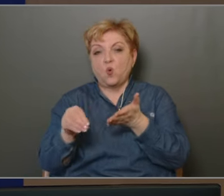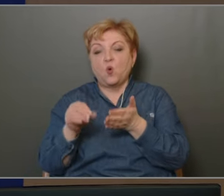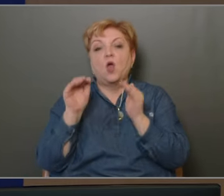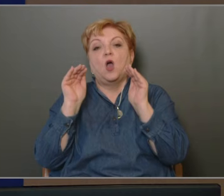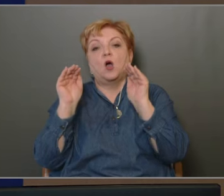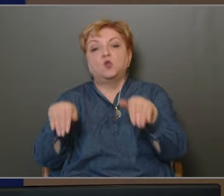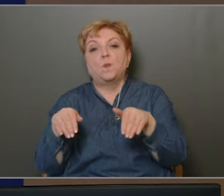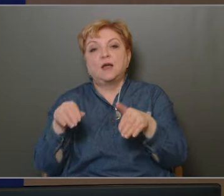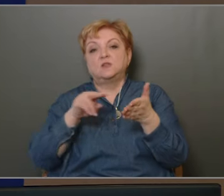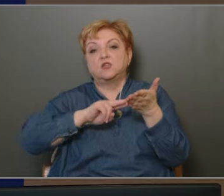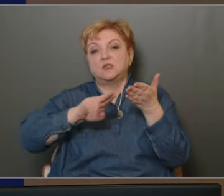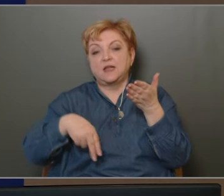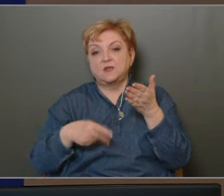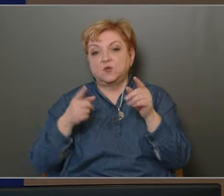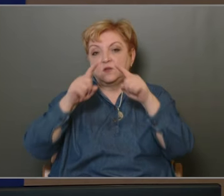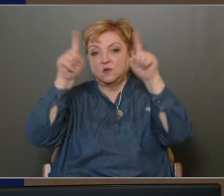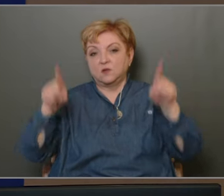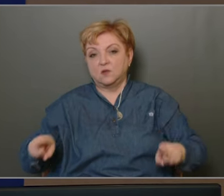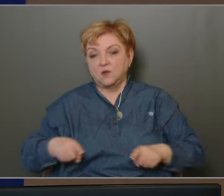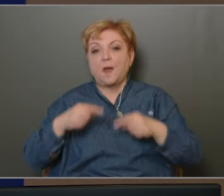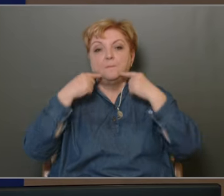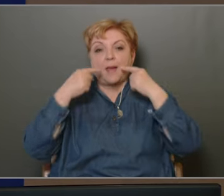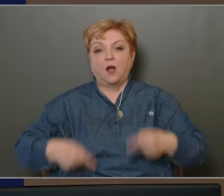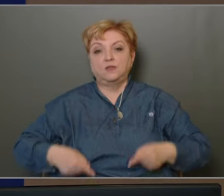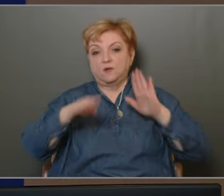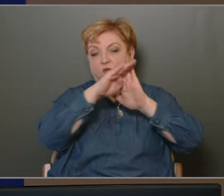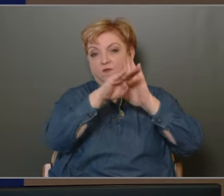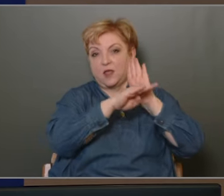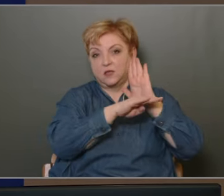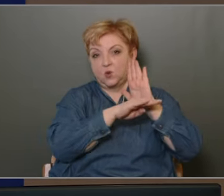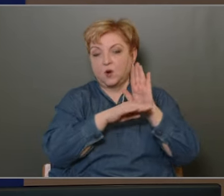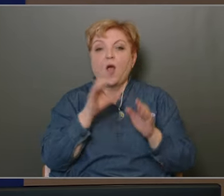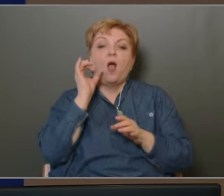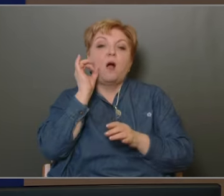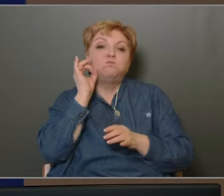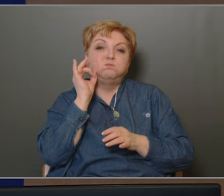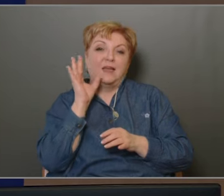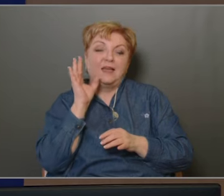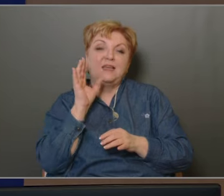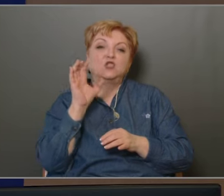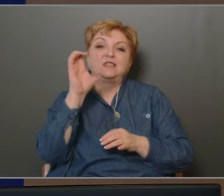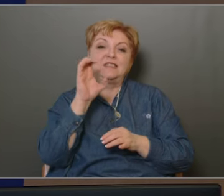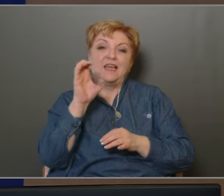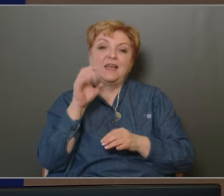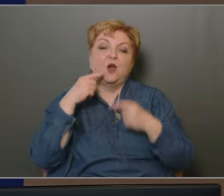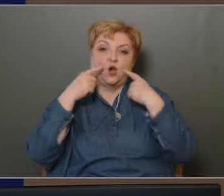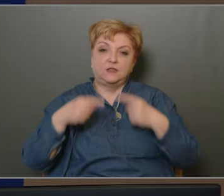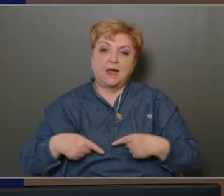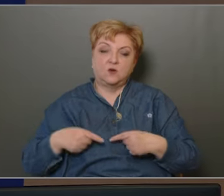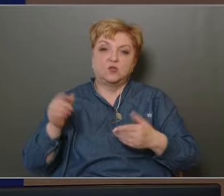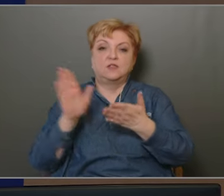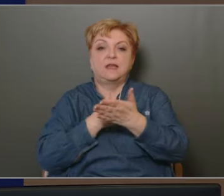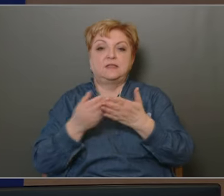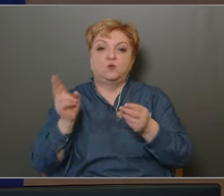adományozási szerződés függelékében meghatározott feladatokra A B és a C határozati javaslatról